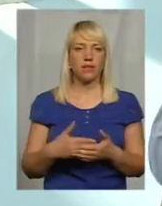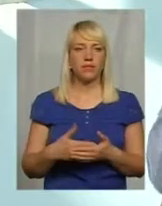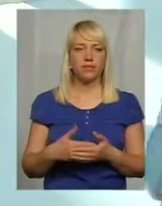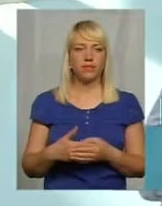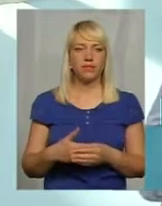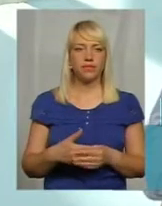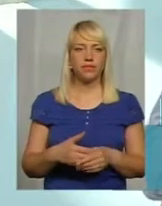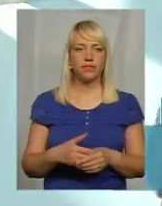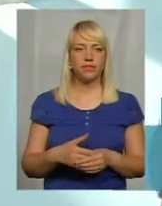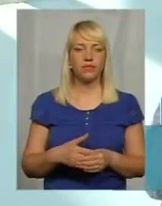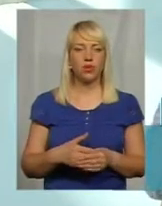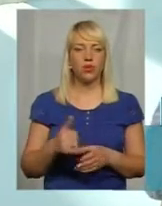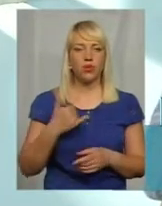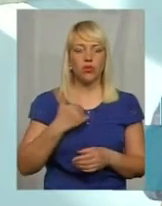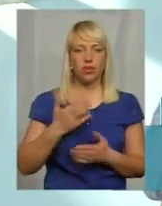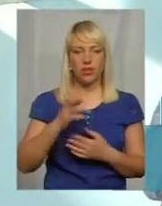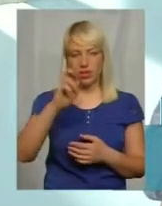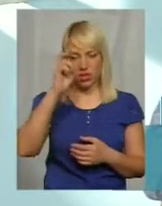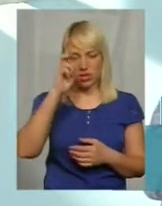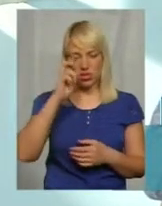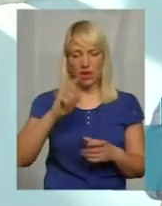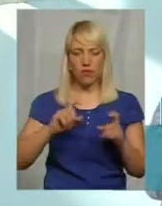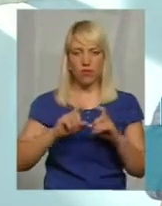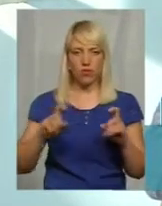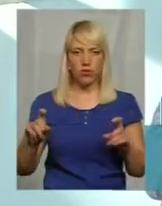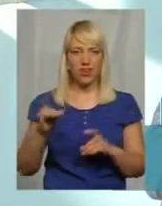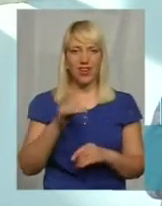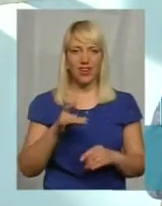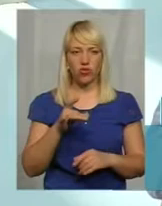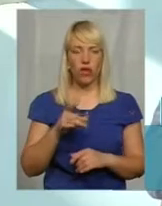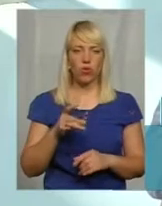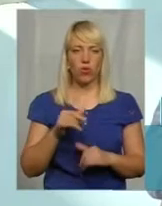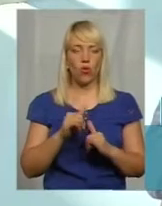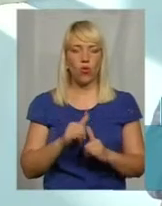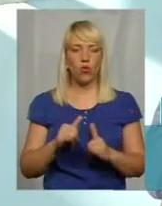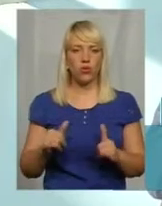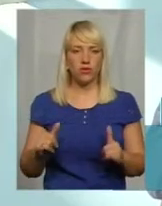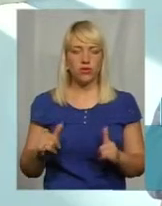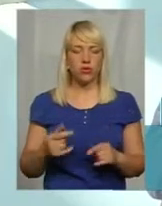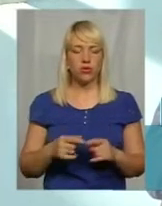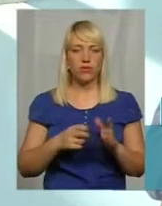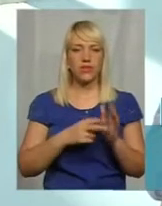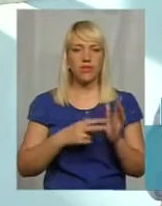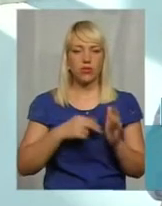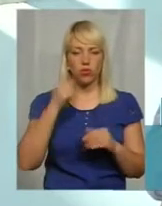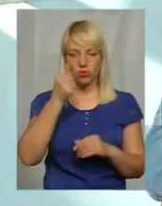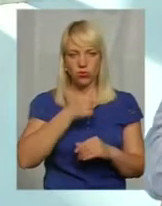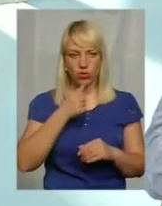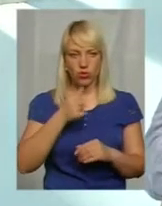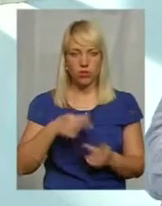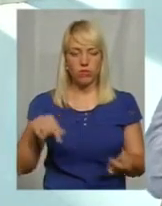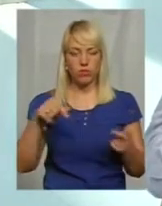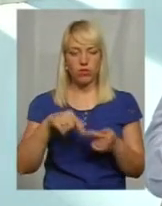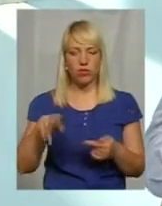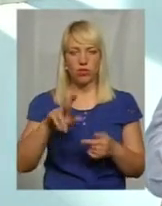залишають. Є у нас ще Державний фонд регіонального розвитку. В тому, в 17-му році, відповідно до